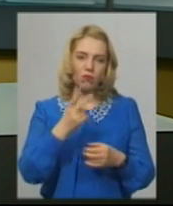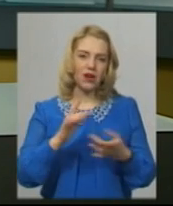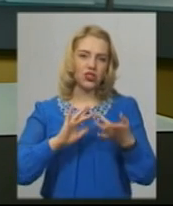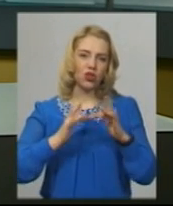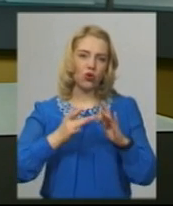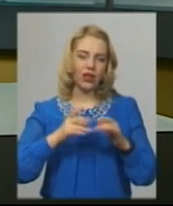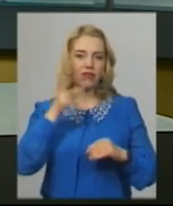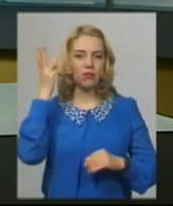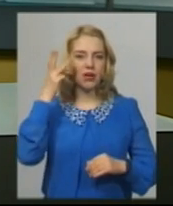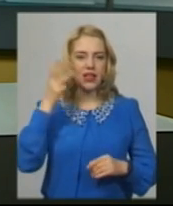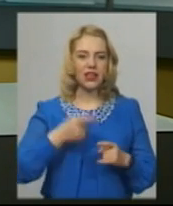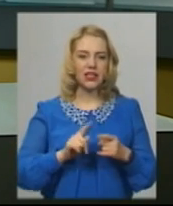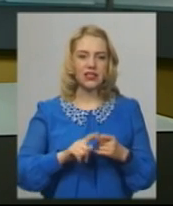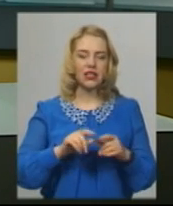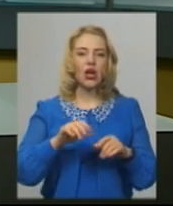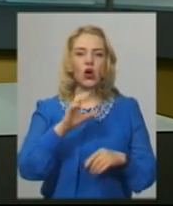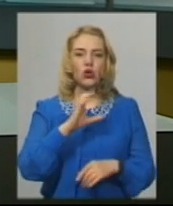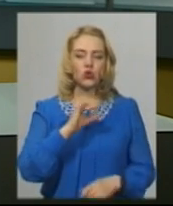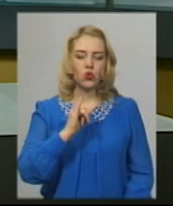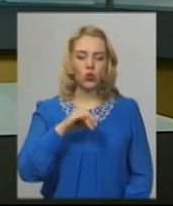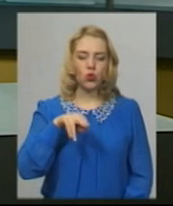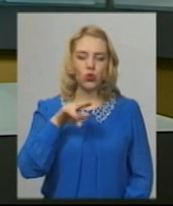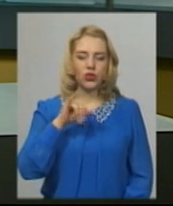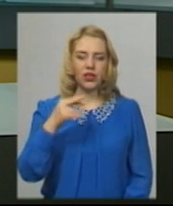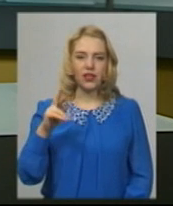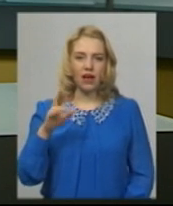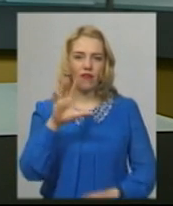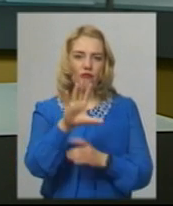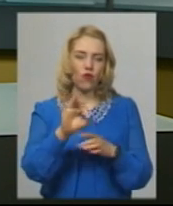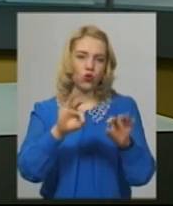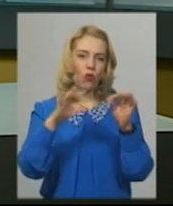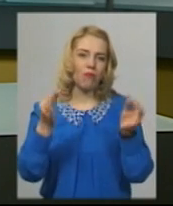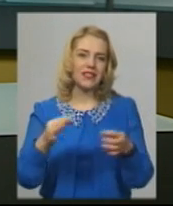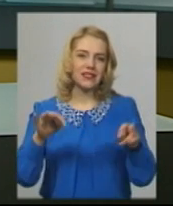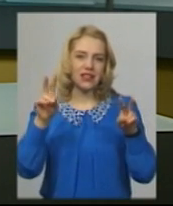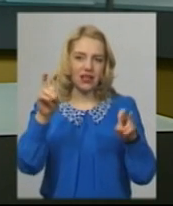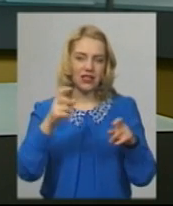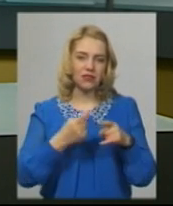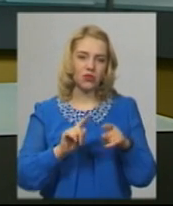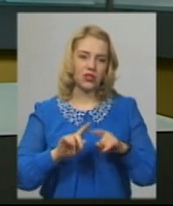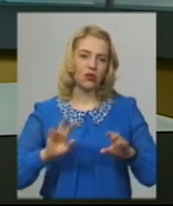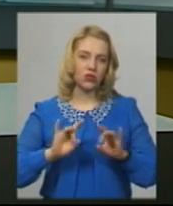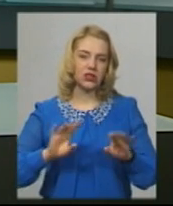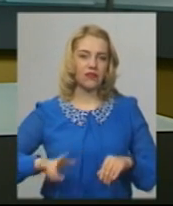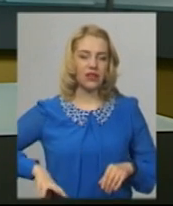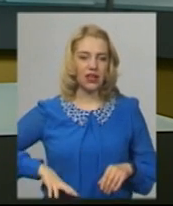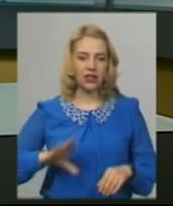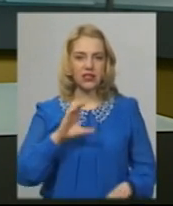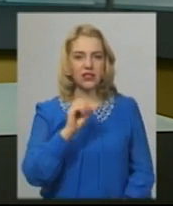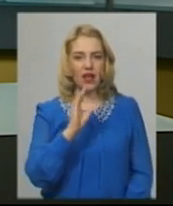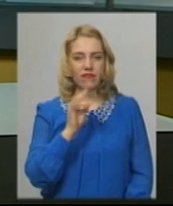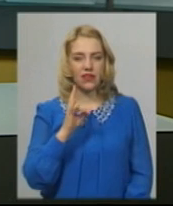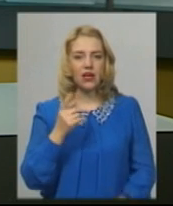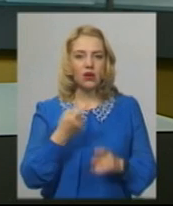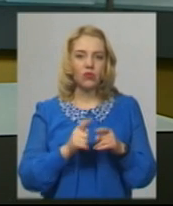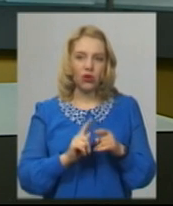Хмельницькому музеї студії фотомистецтв. Про це розповів директор Хмельницького музею студії Віталій Савін. Така ініціатива, на